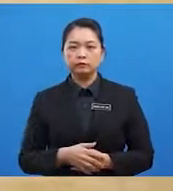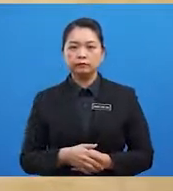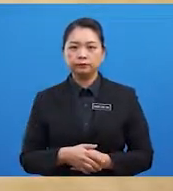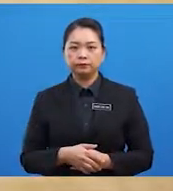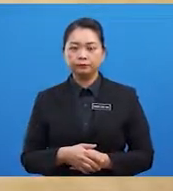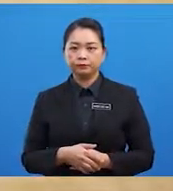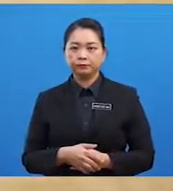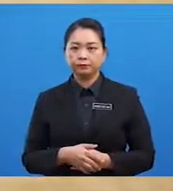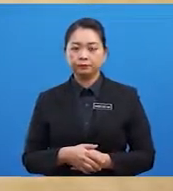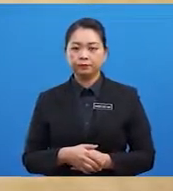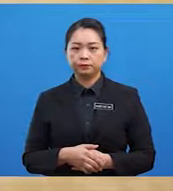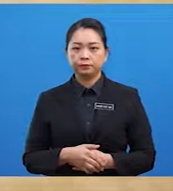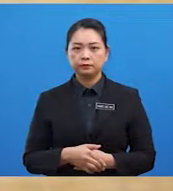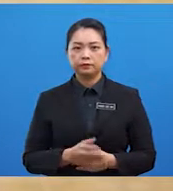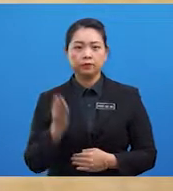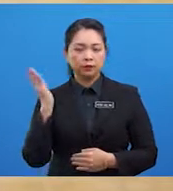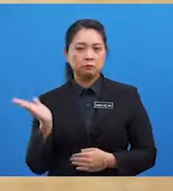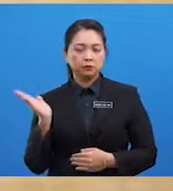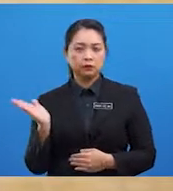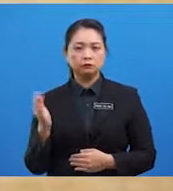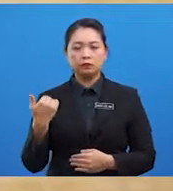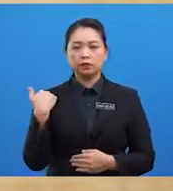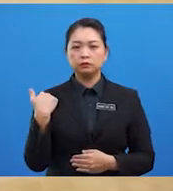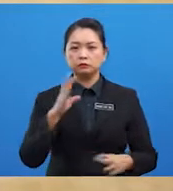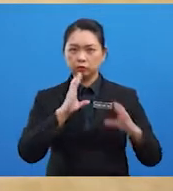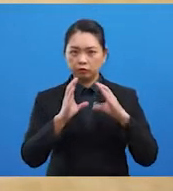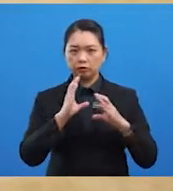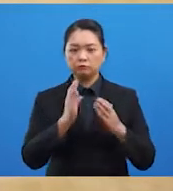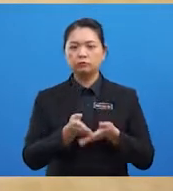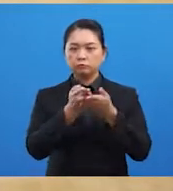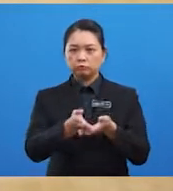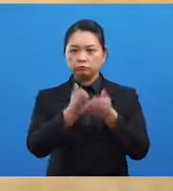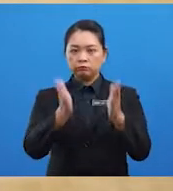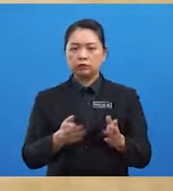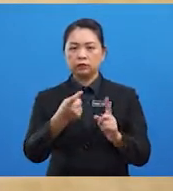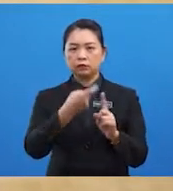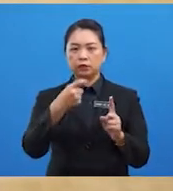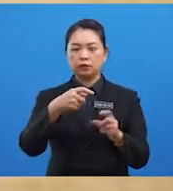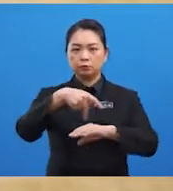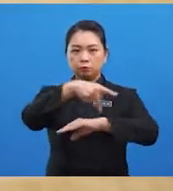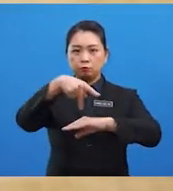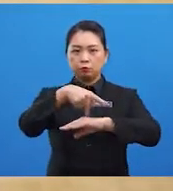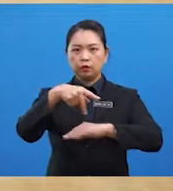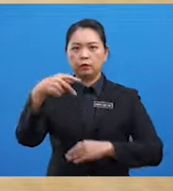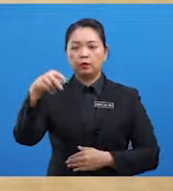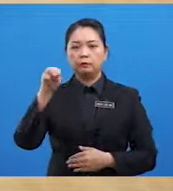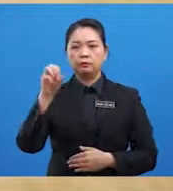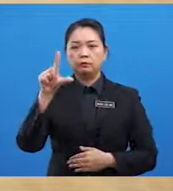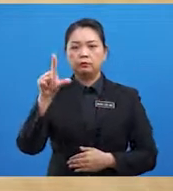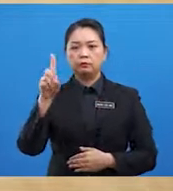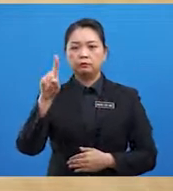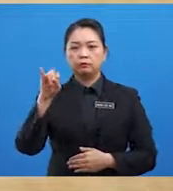beliau mengatakan bahawa pelayar-pelayar dari Kepulauan Maldif telah mengkaji